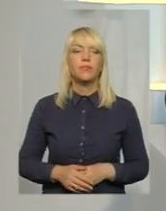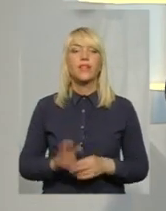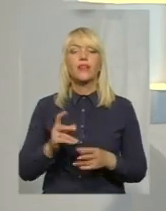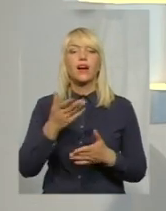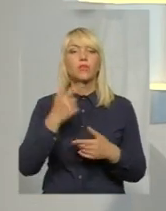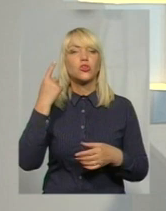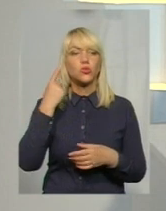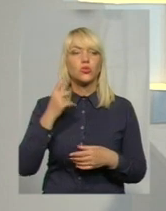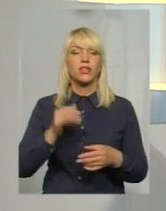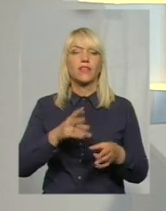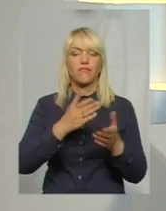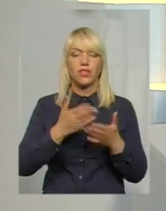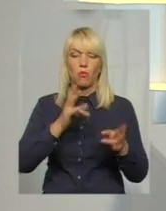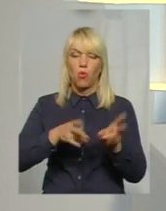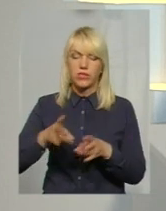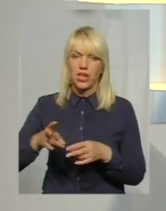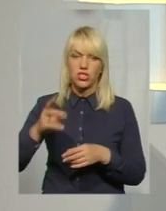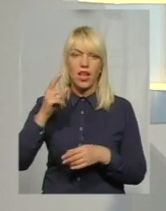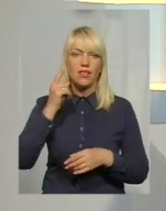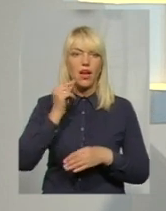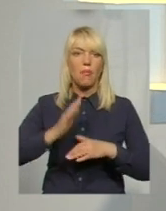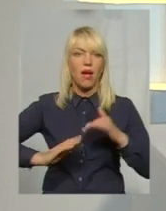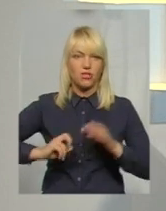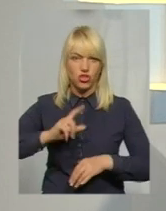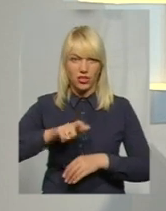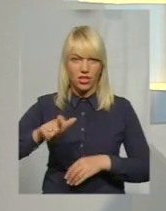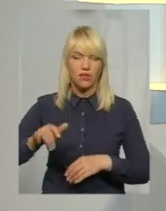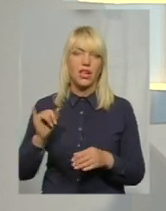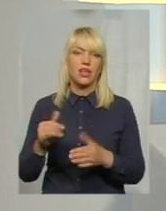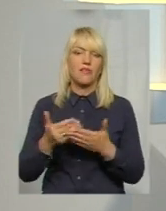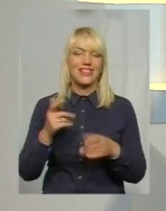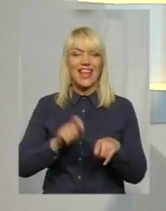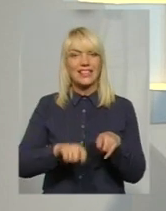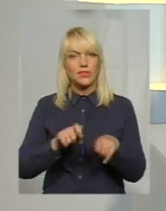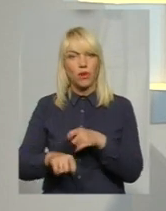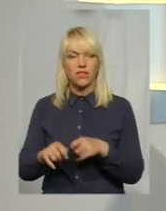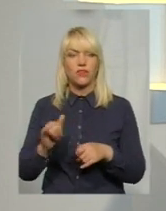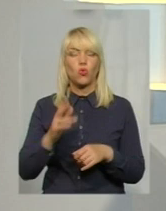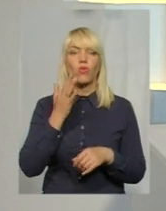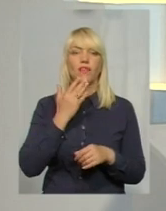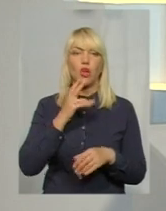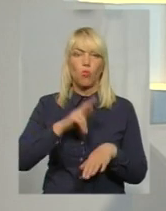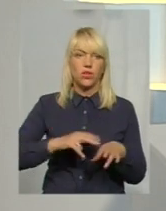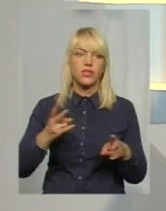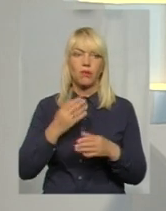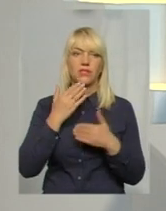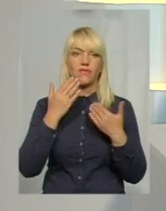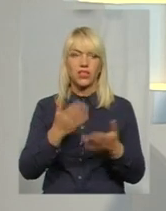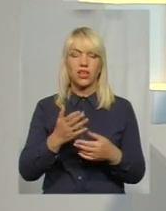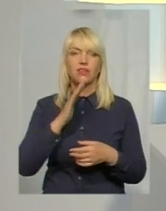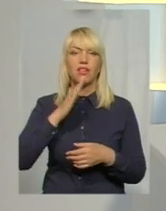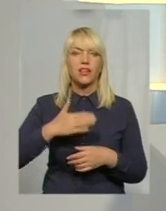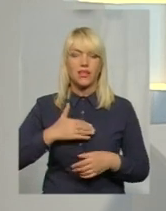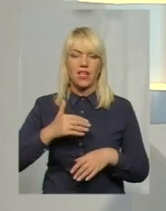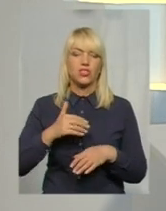чули і від постраждалих пасічників, і від наших експертів сьогодні, що у нас поліцію варто звертатися, і наші